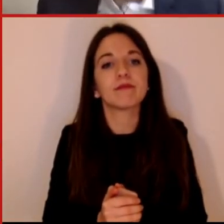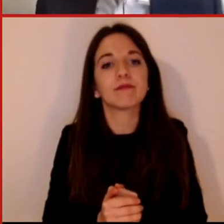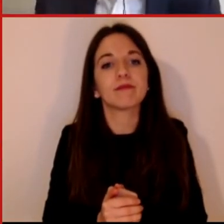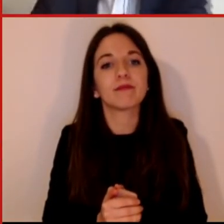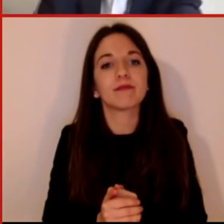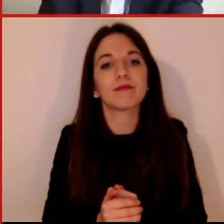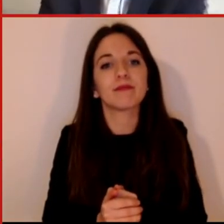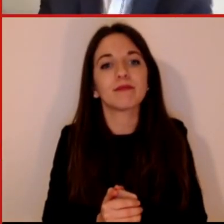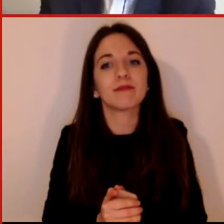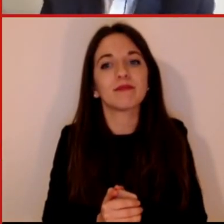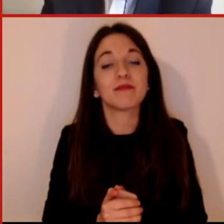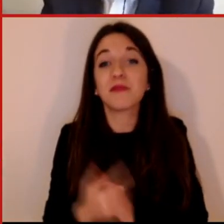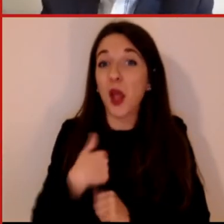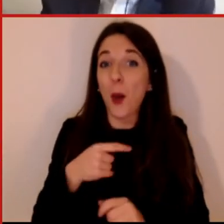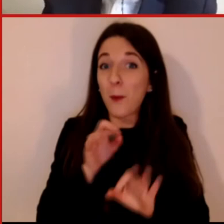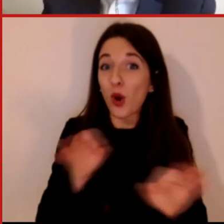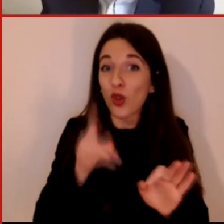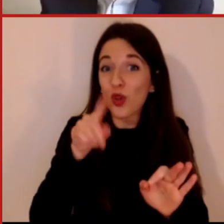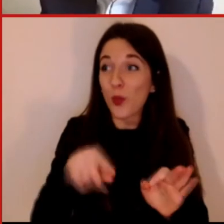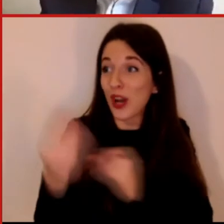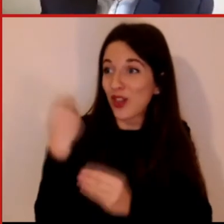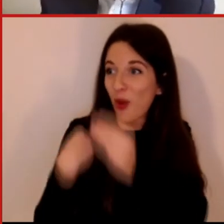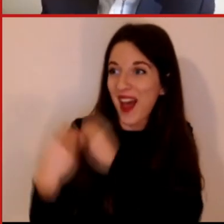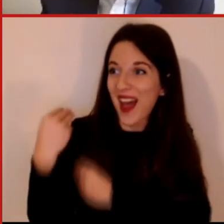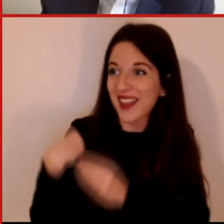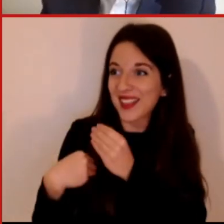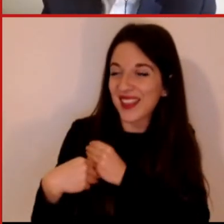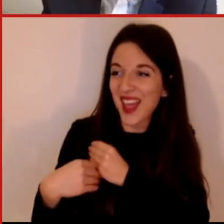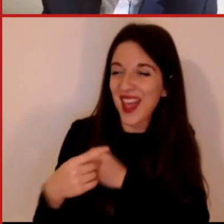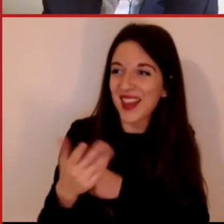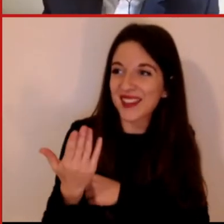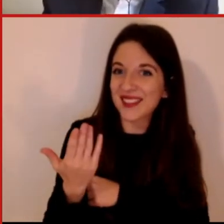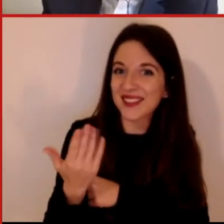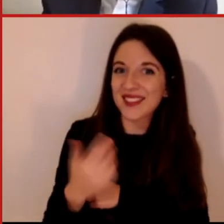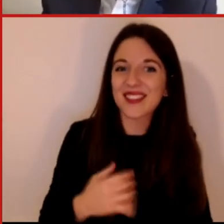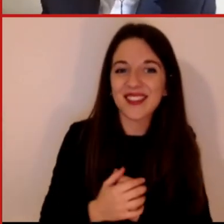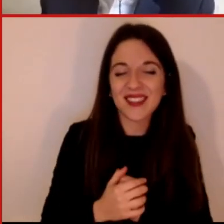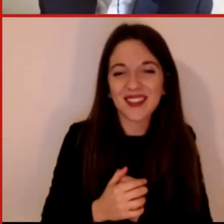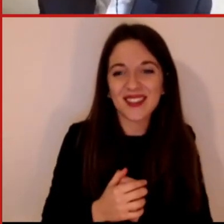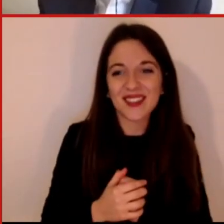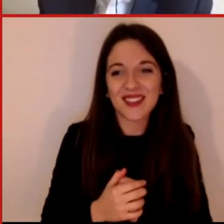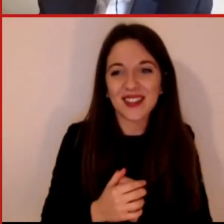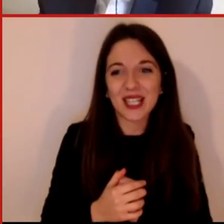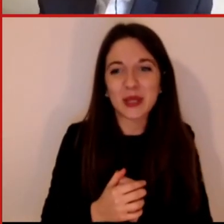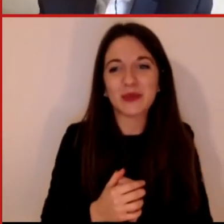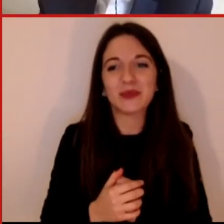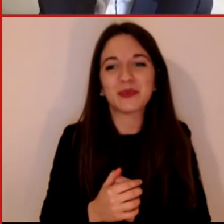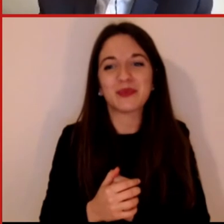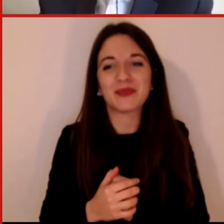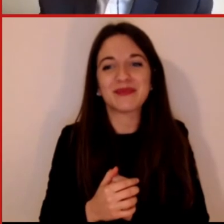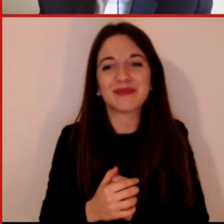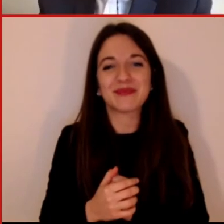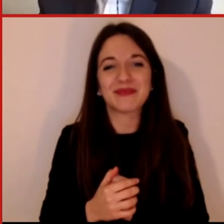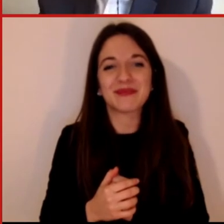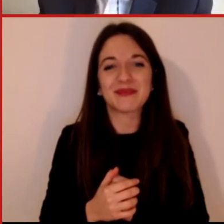qualunque tipo su questo tipo di considerazione. Grazie professore, io mi faccio portavoce delle